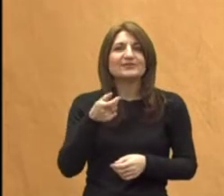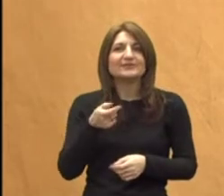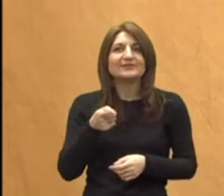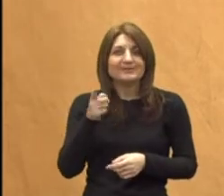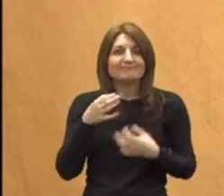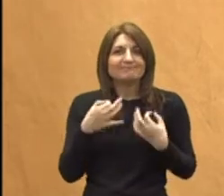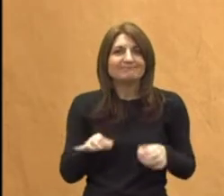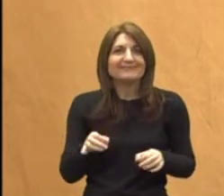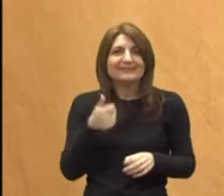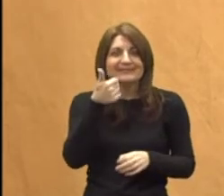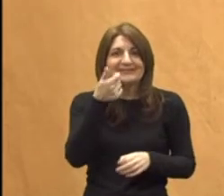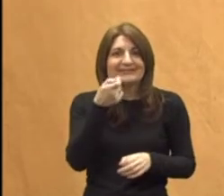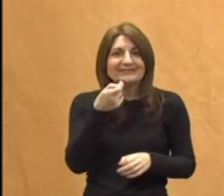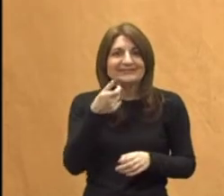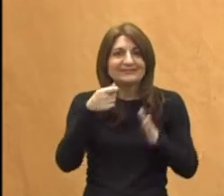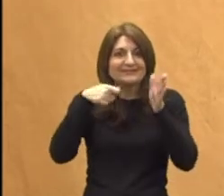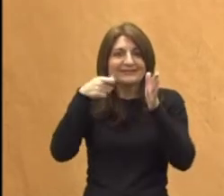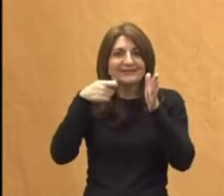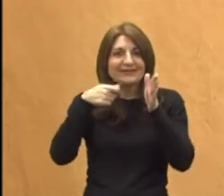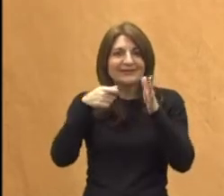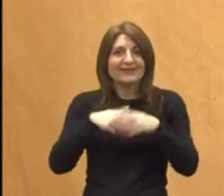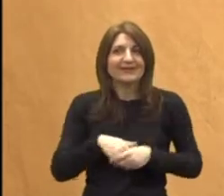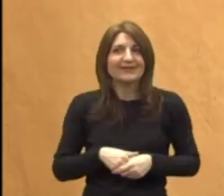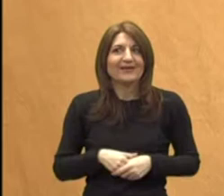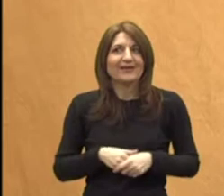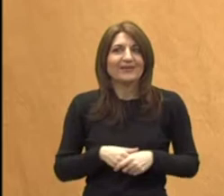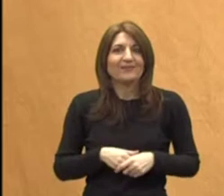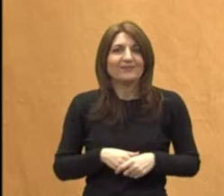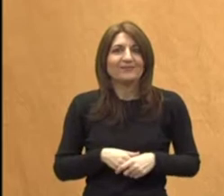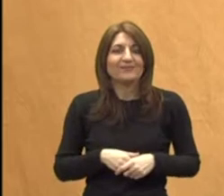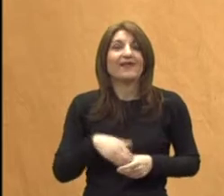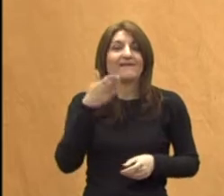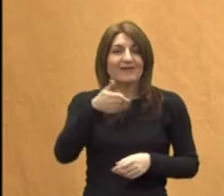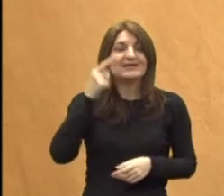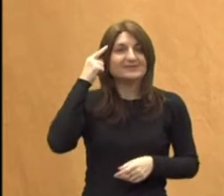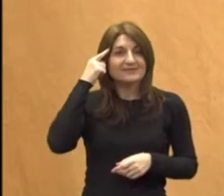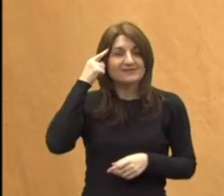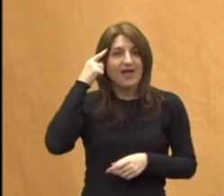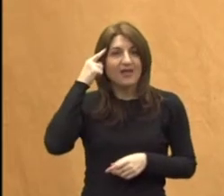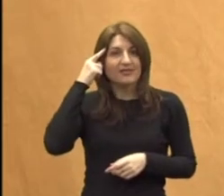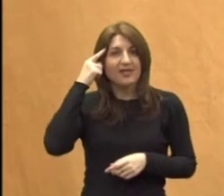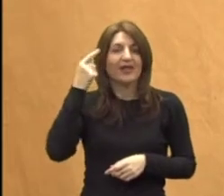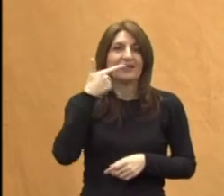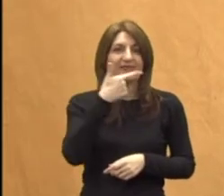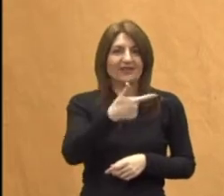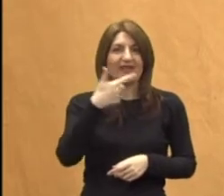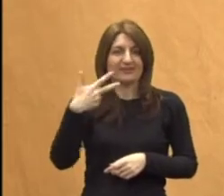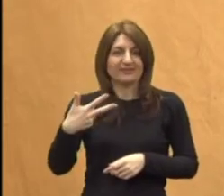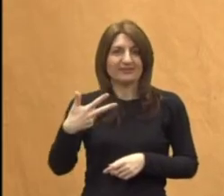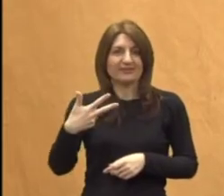tamo u režiji dozvoli, ako mi moj kamerman dozvoli. Znači, vi znadete da 23